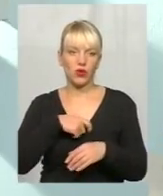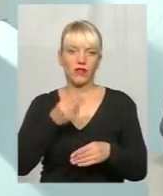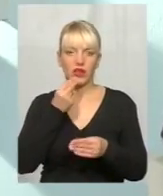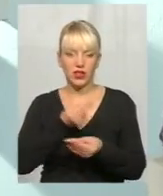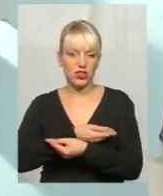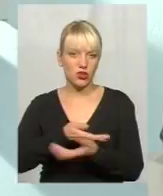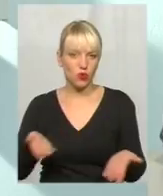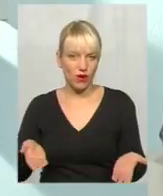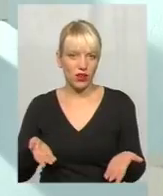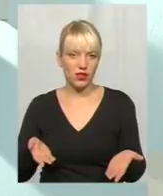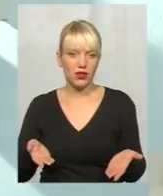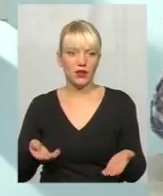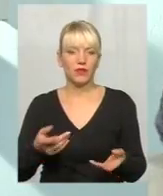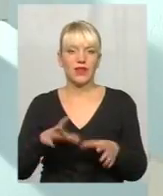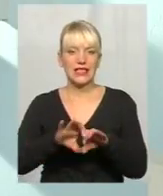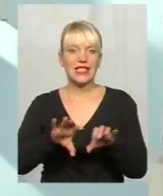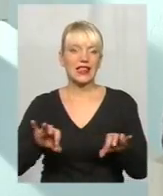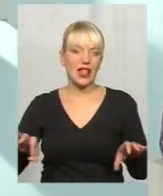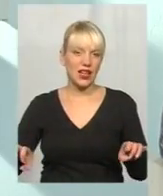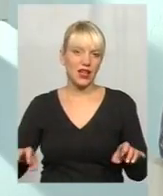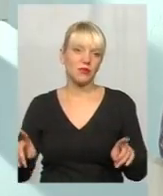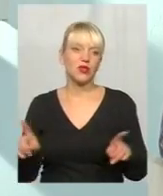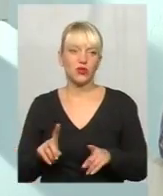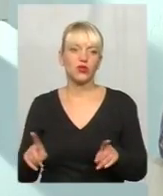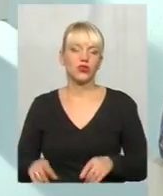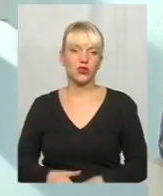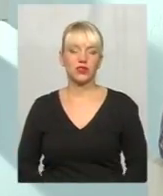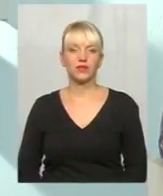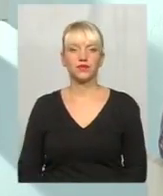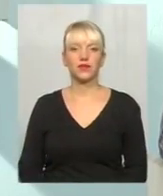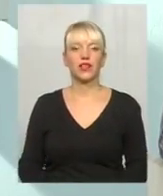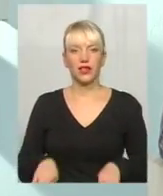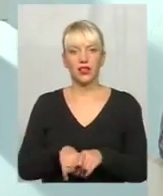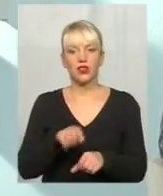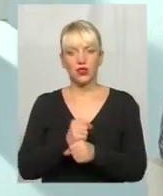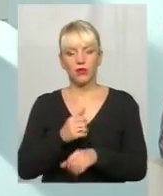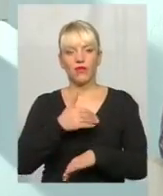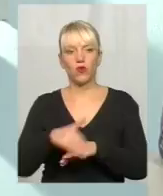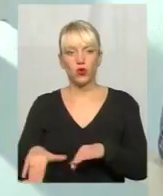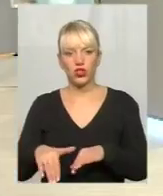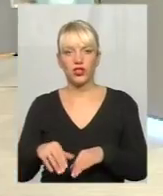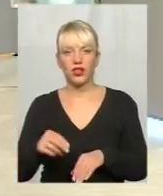сердельками, ухою, про що йшла мова. Такий зробили фестиваль вуличної їжі, так?